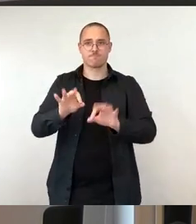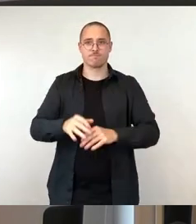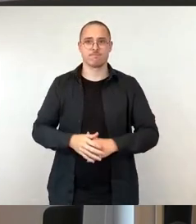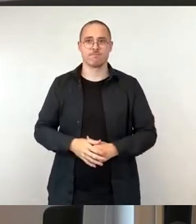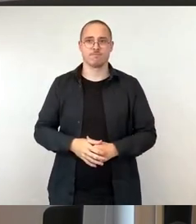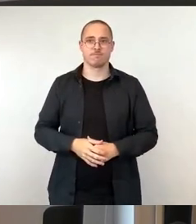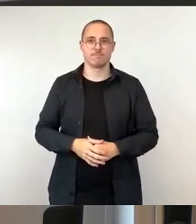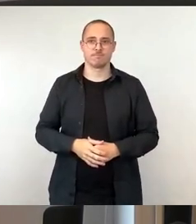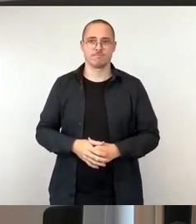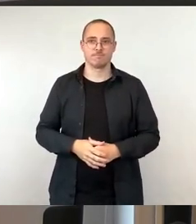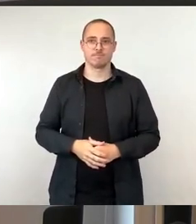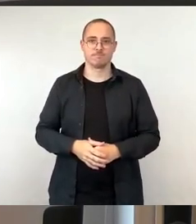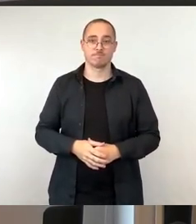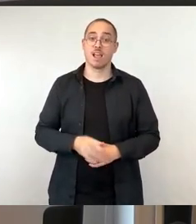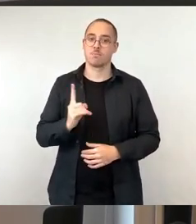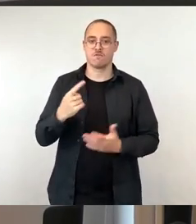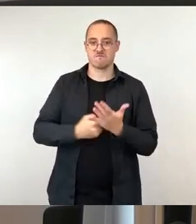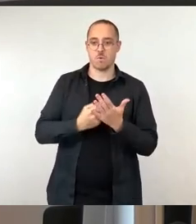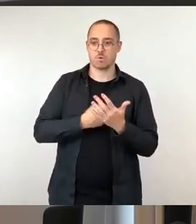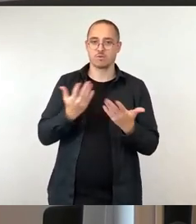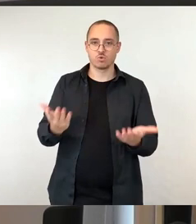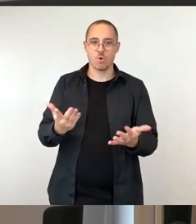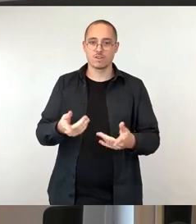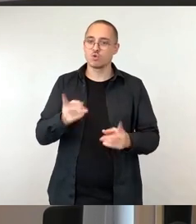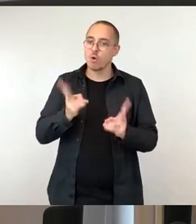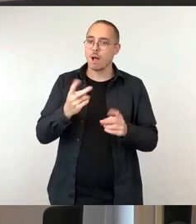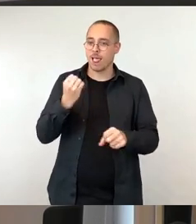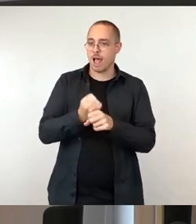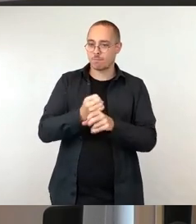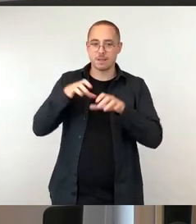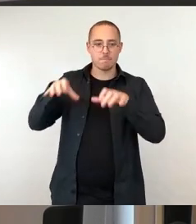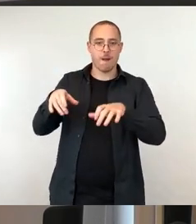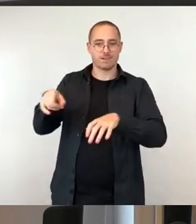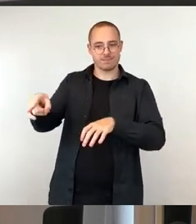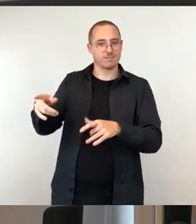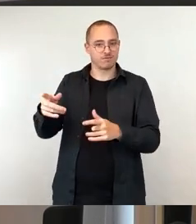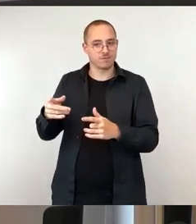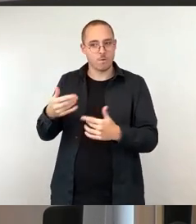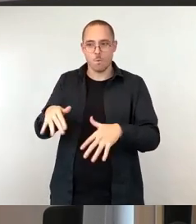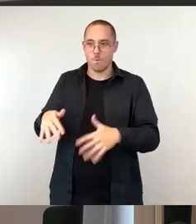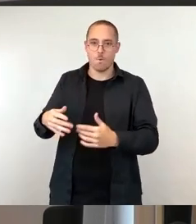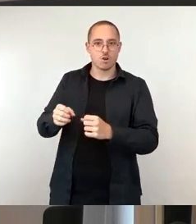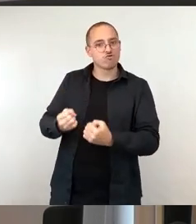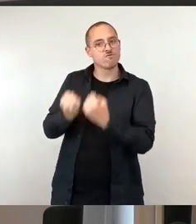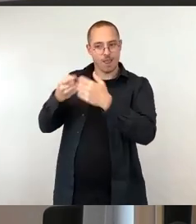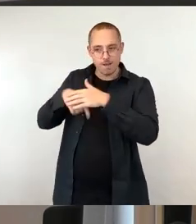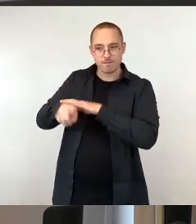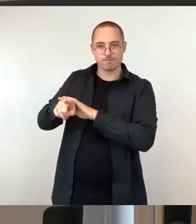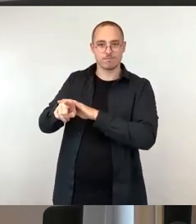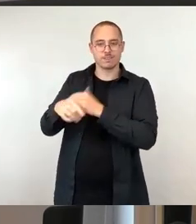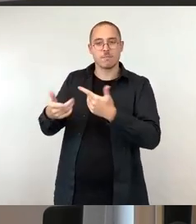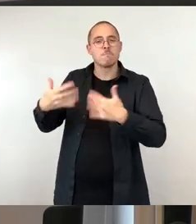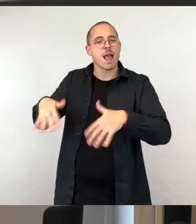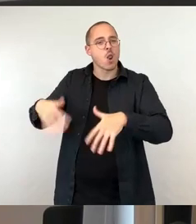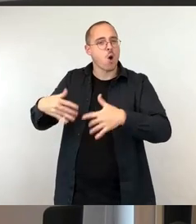restriktive Zugang zum normalen Arbeitsmarkt für Asylsuchende gelockert werden sollen, damit diese eben eine normale sozialversicherungspflichtige